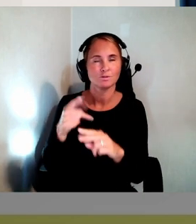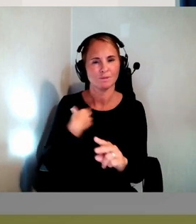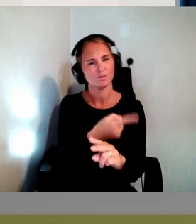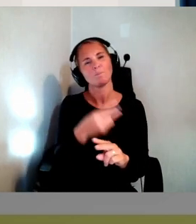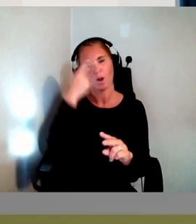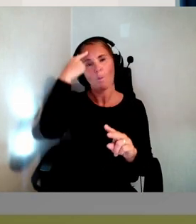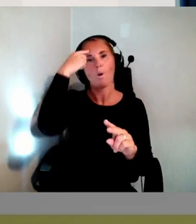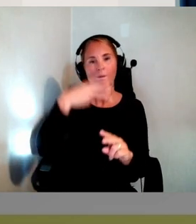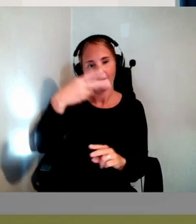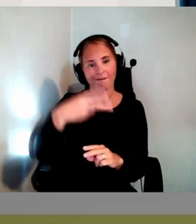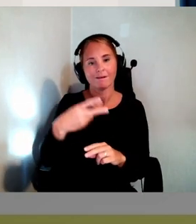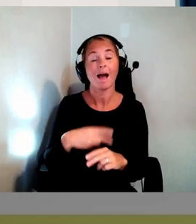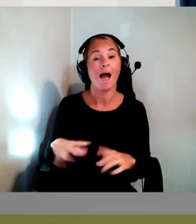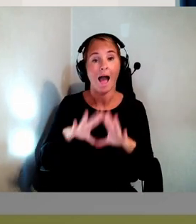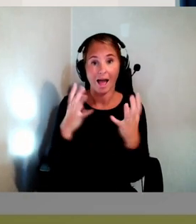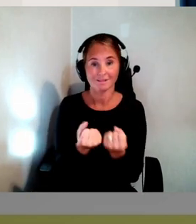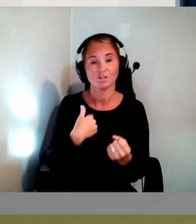Och det var allt jag ville säga.